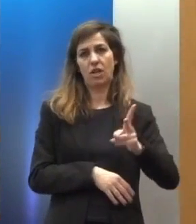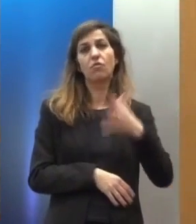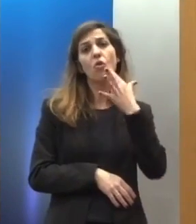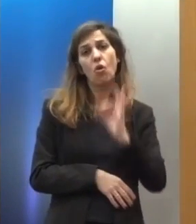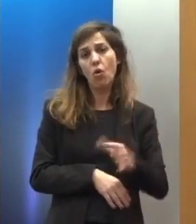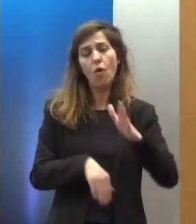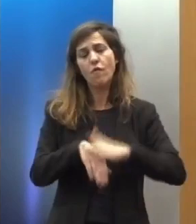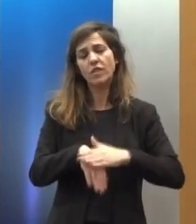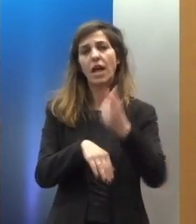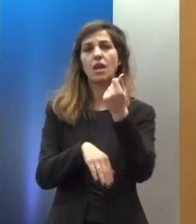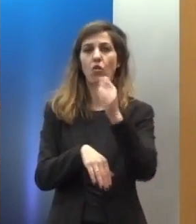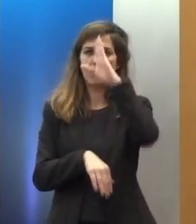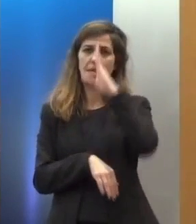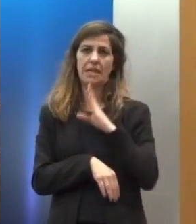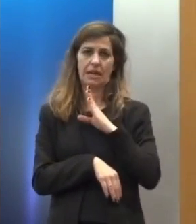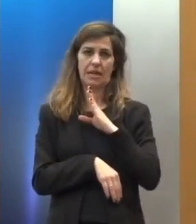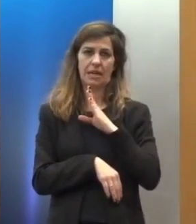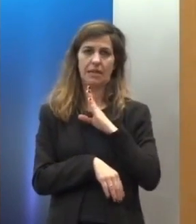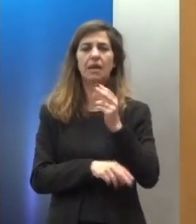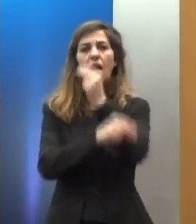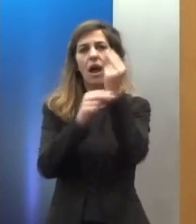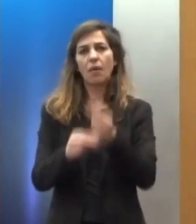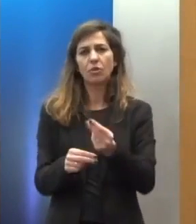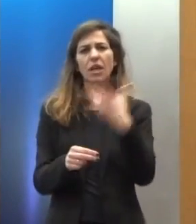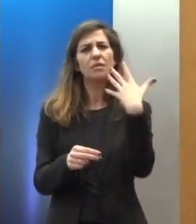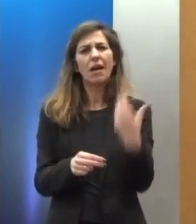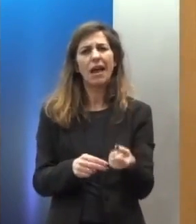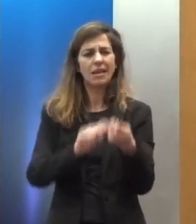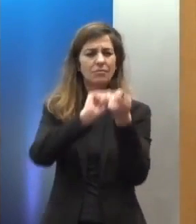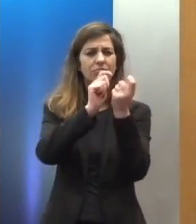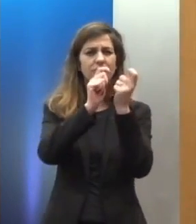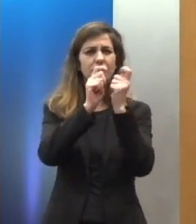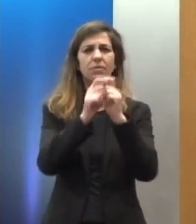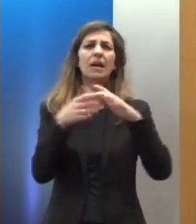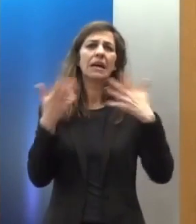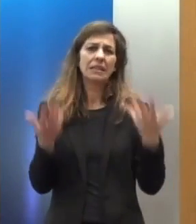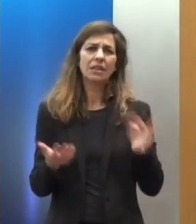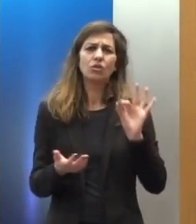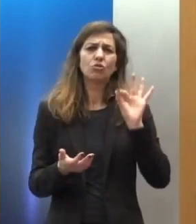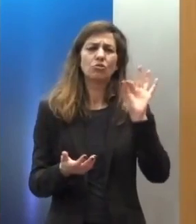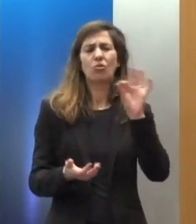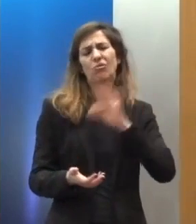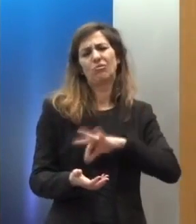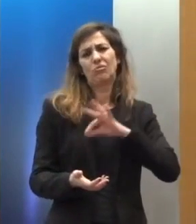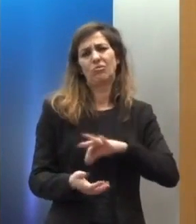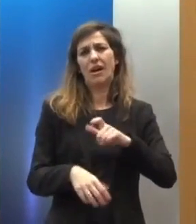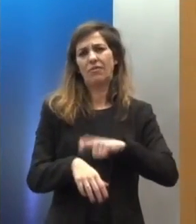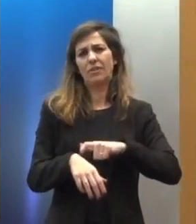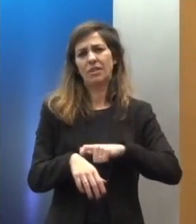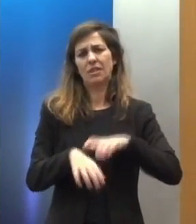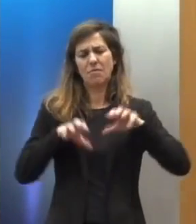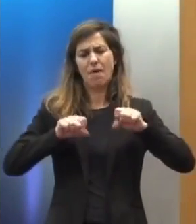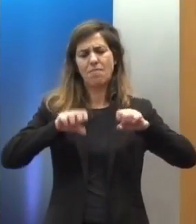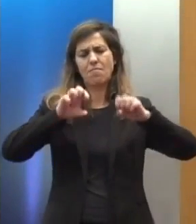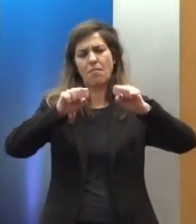κρίση μεταφυεσμένη σε μεταρρυθμίσεις μέσα σε εισαγωγικά της νεοφιλελεύθερης οθοδοξίας που έχει επιβληθεί στην